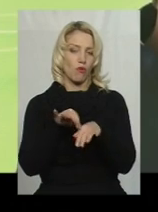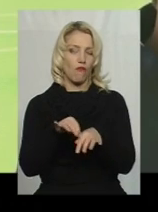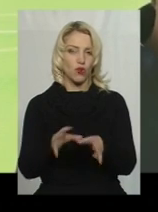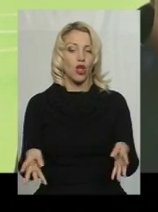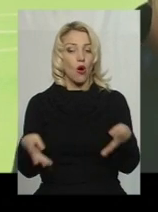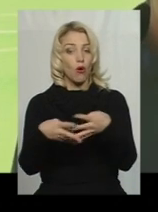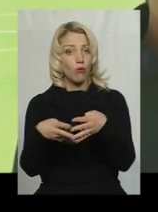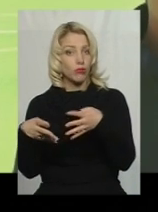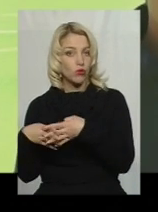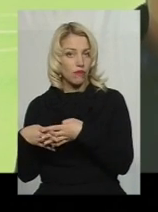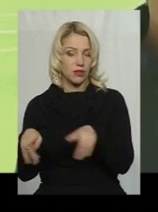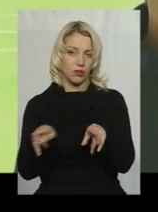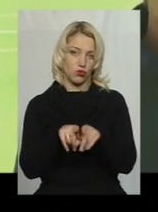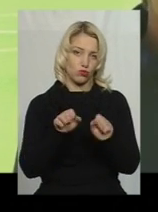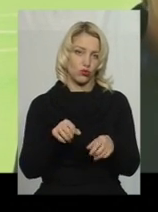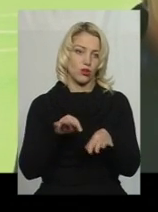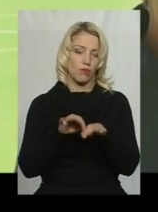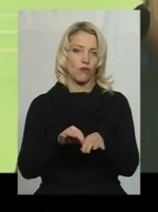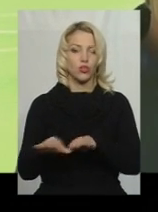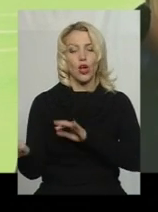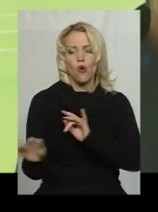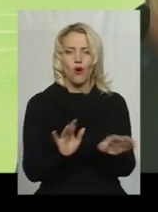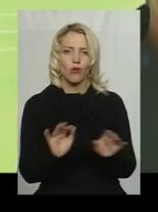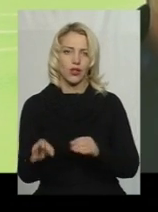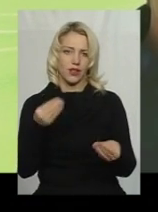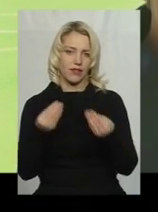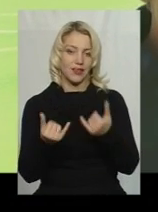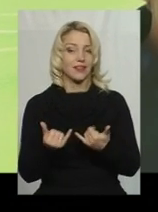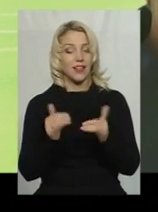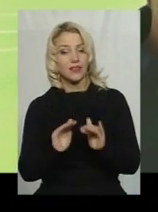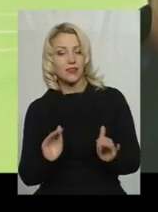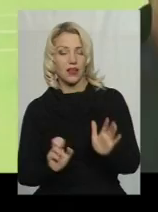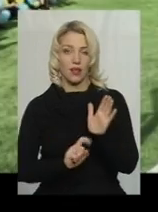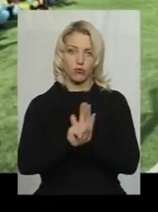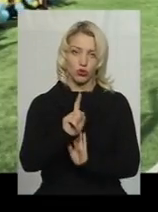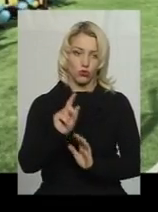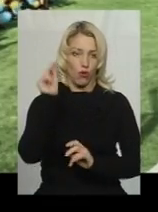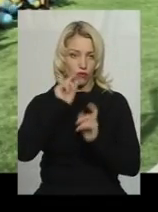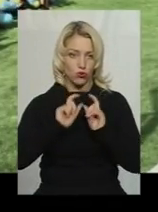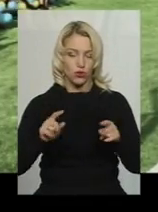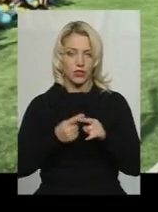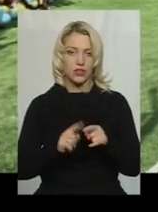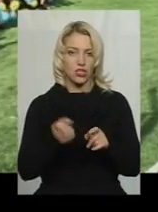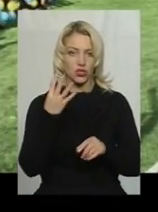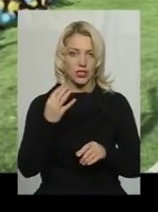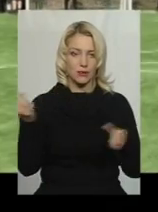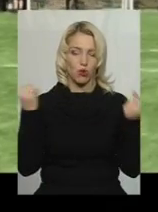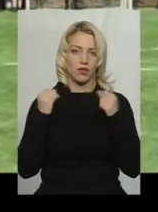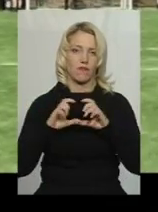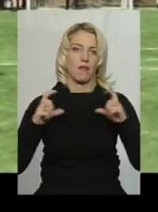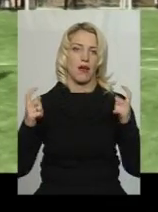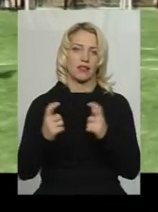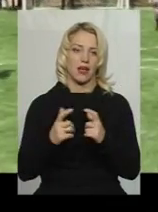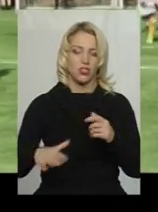комбінованими, тут можна проводити рухливі ігри для дітей, для початкової школи. Це 14-й спортивний майданчик, який